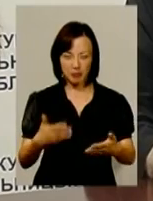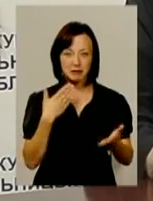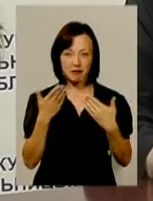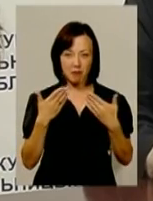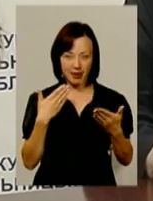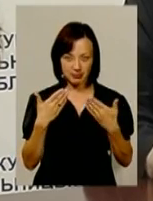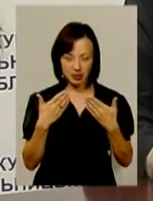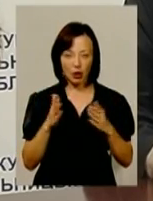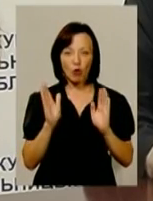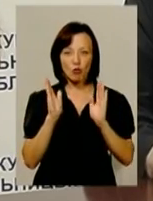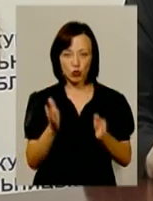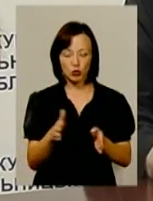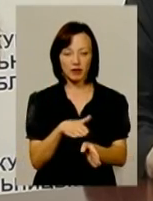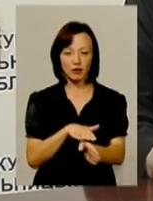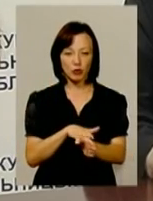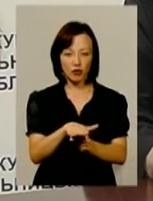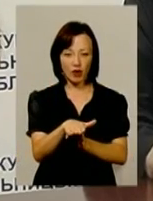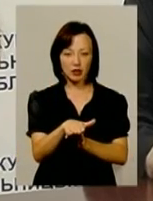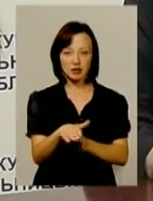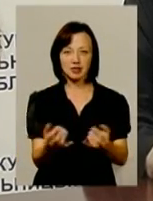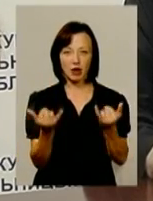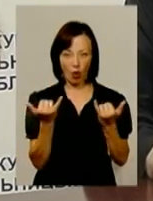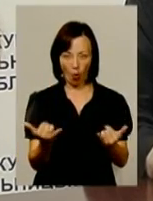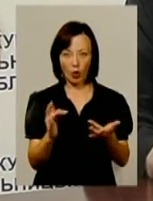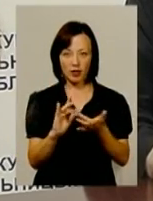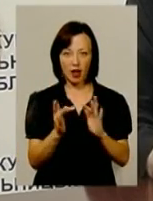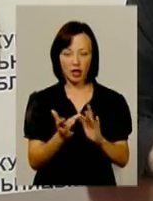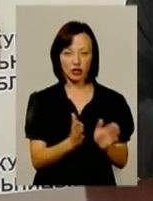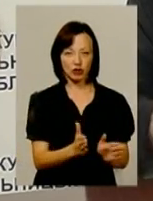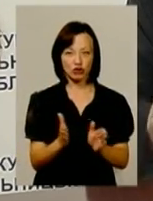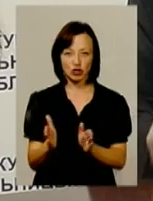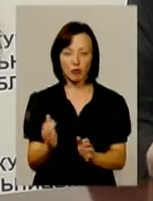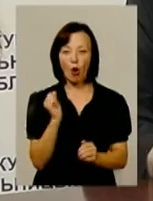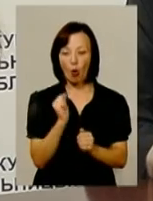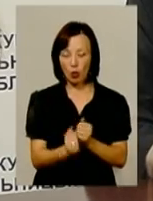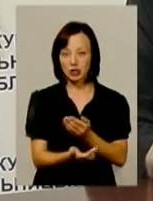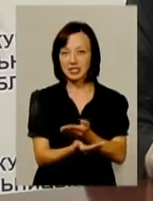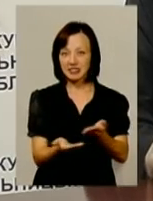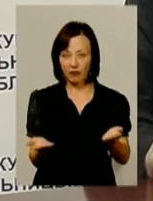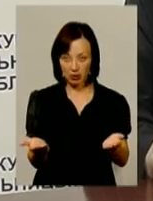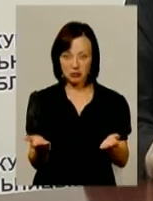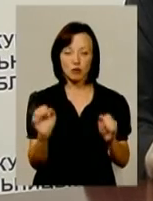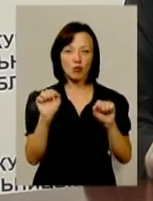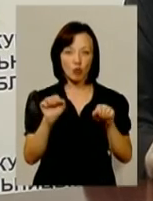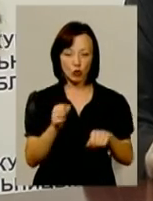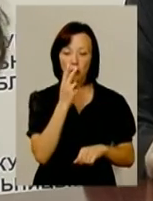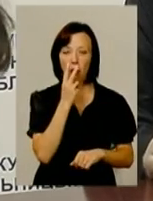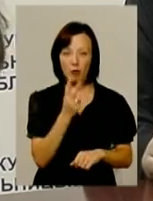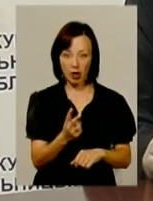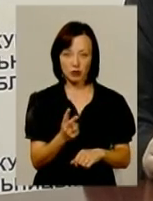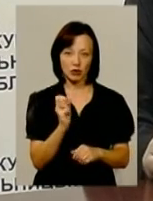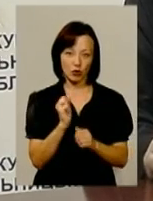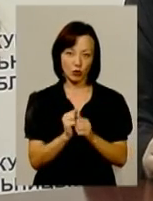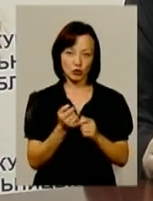співбесіда, буде відбуватись в так званому онлайн режимі. Тобто кожен з вас, в тому числі, зможе побачити